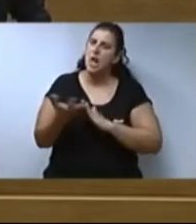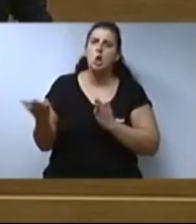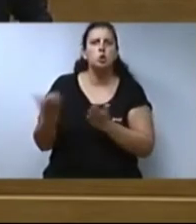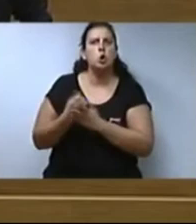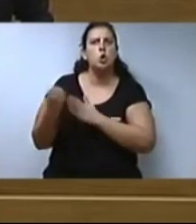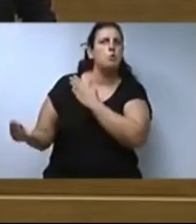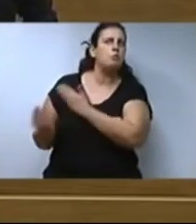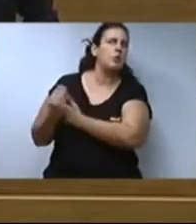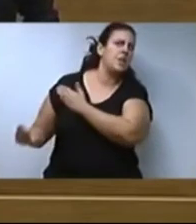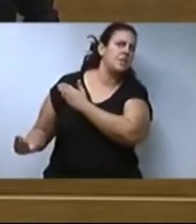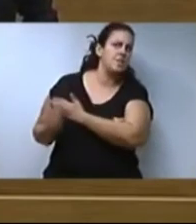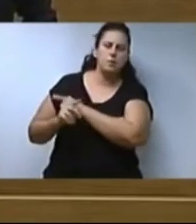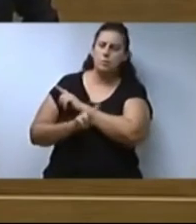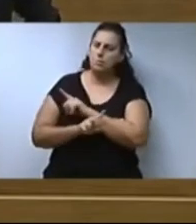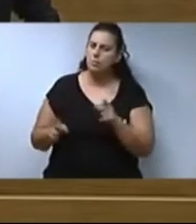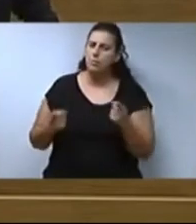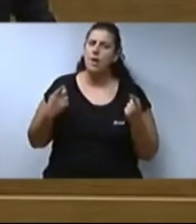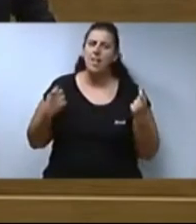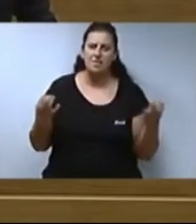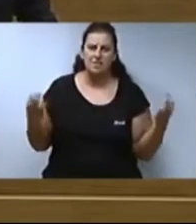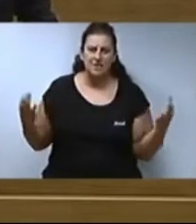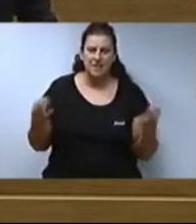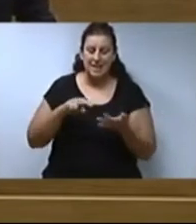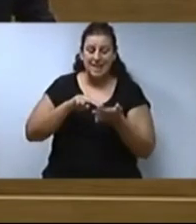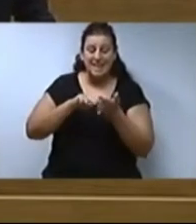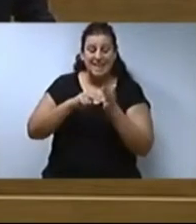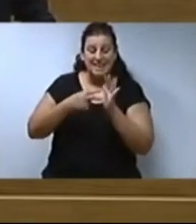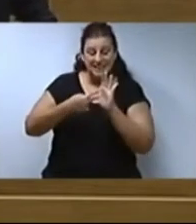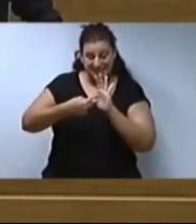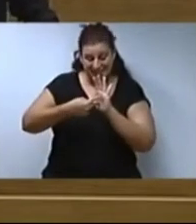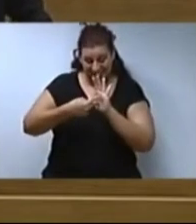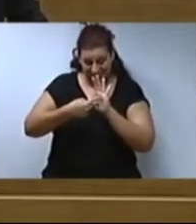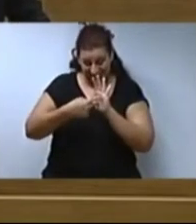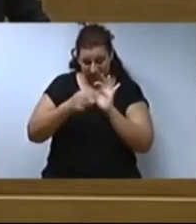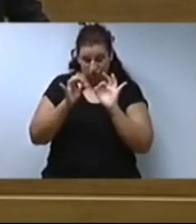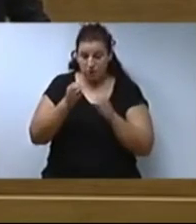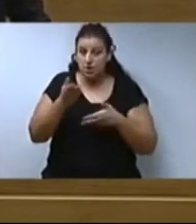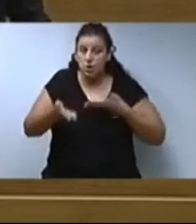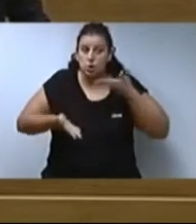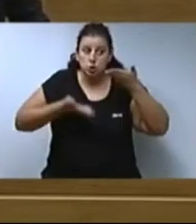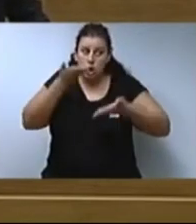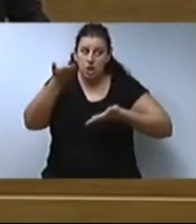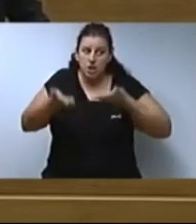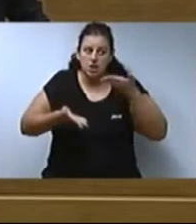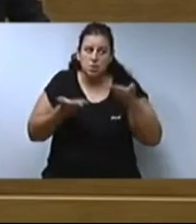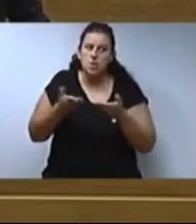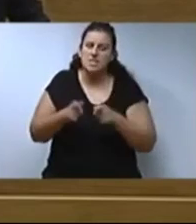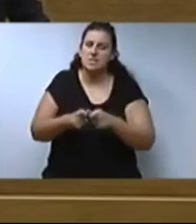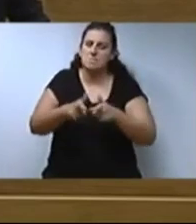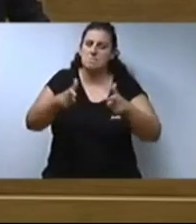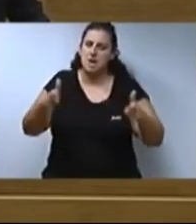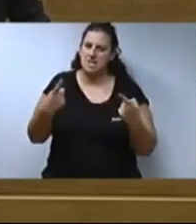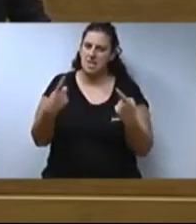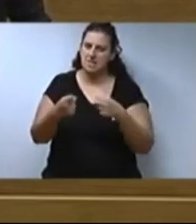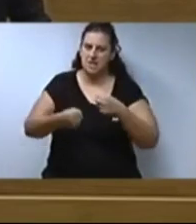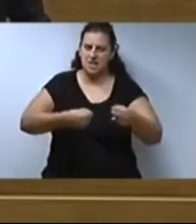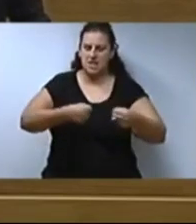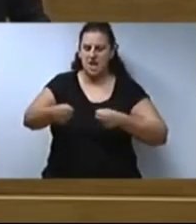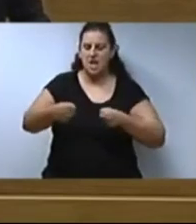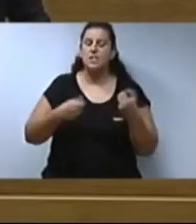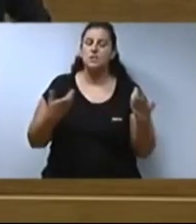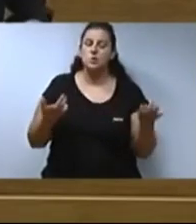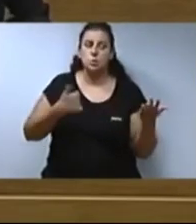Necessitem augmentar la quantitat de tècnics dedicats a resoldre les sol·licituds i torni a recordar que la nostra és